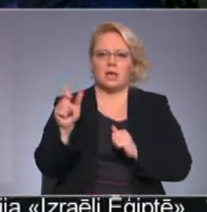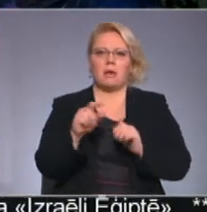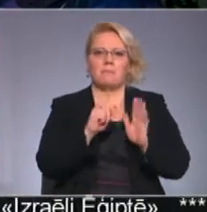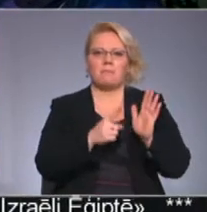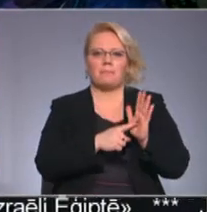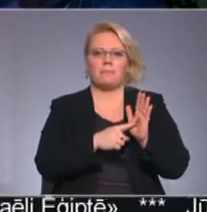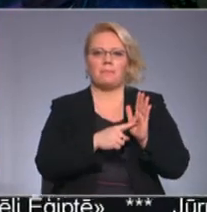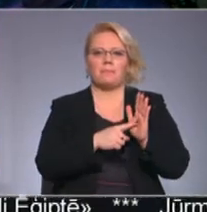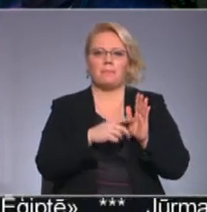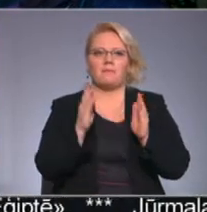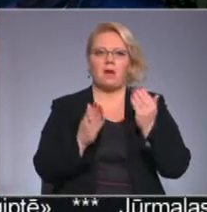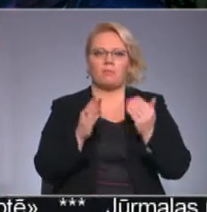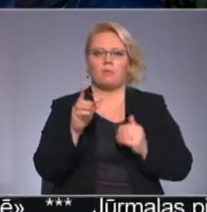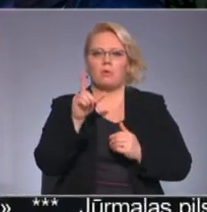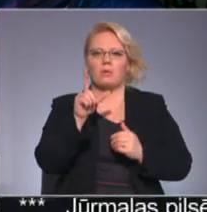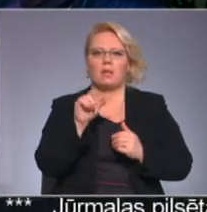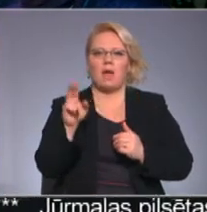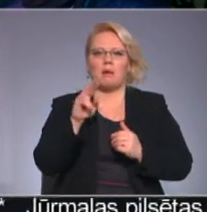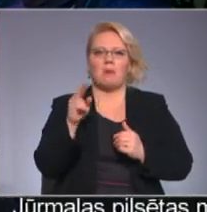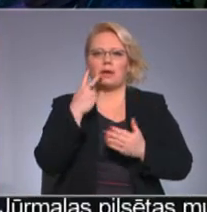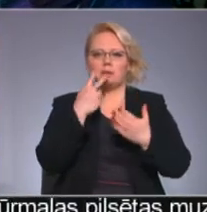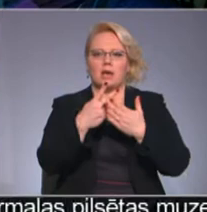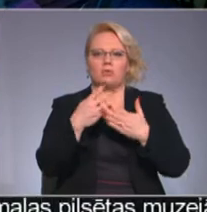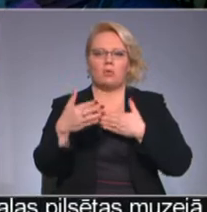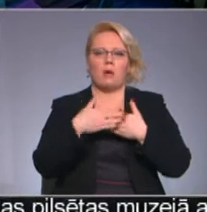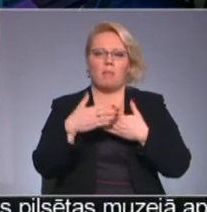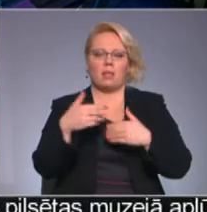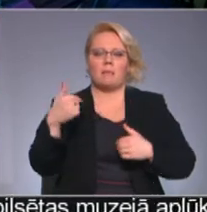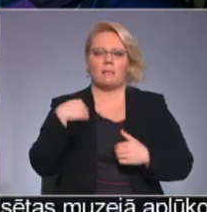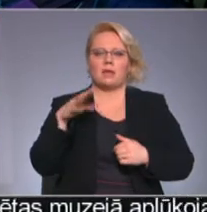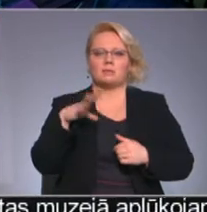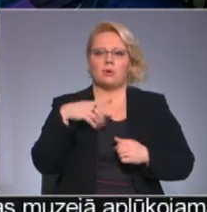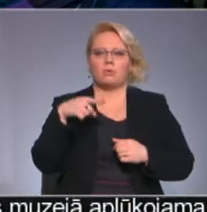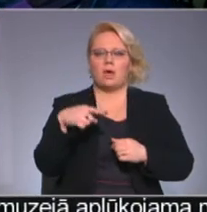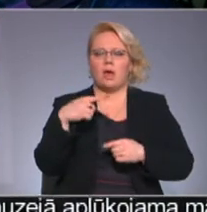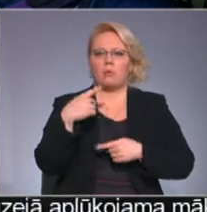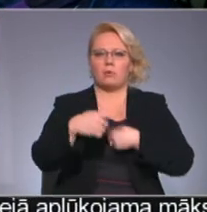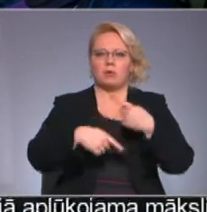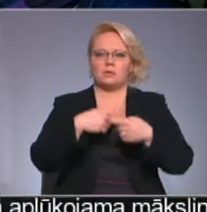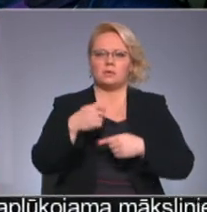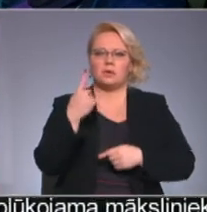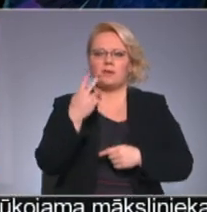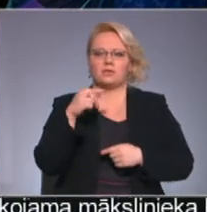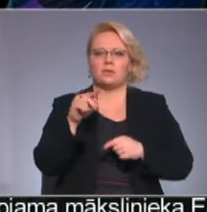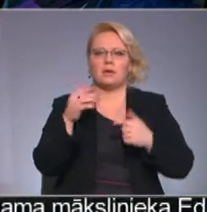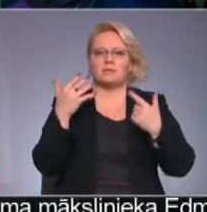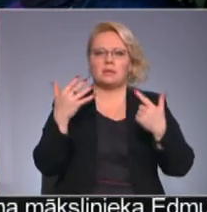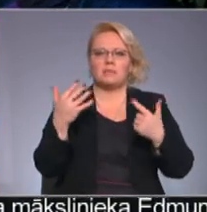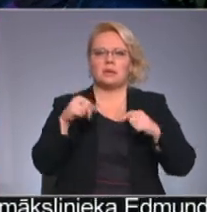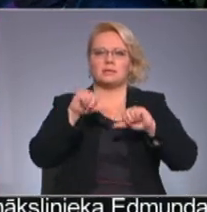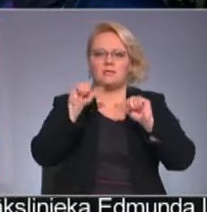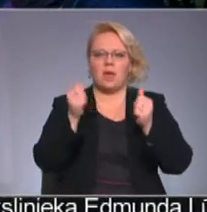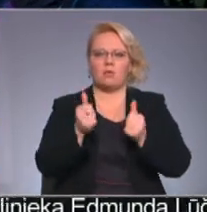Troši vien laimai varētu būt skats no malas vērāk, bet mēs bija tajā procesā viens no tiem septiņiem, kas veidoja to